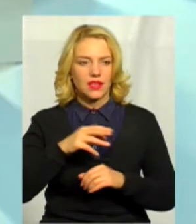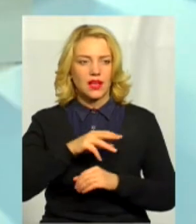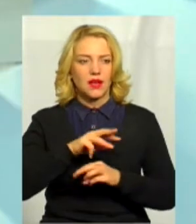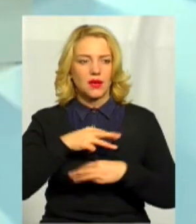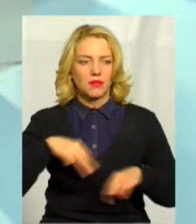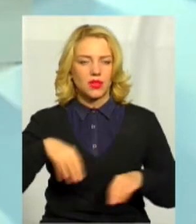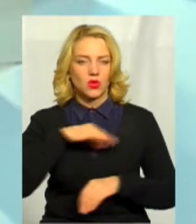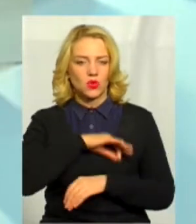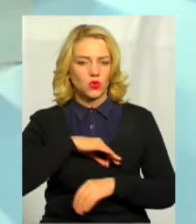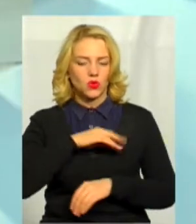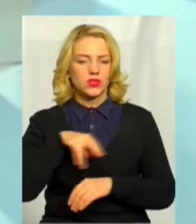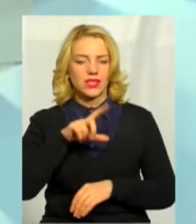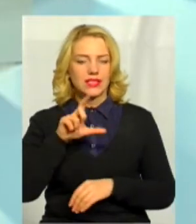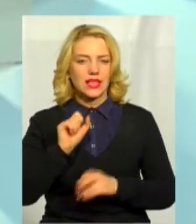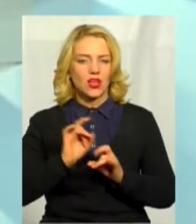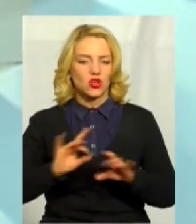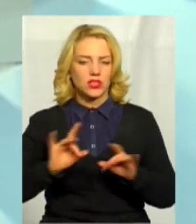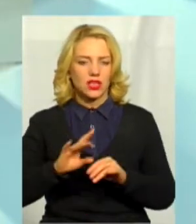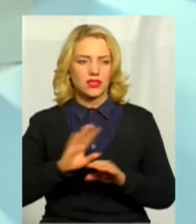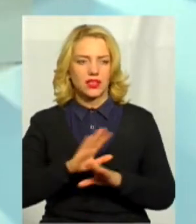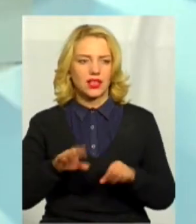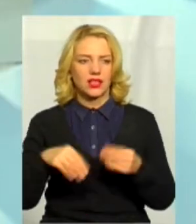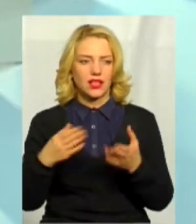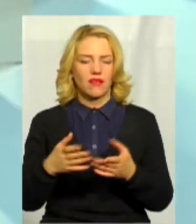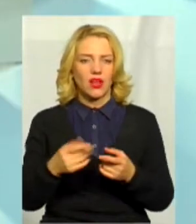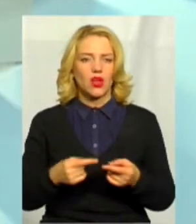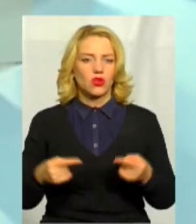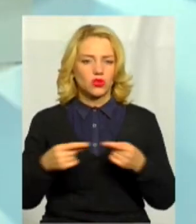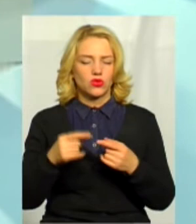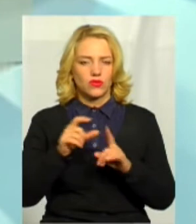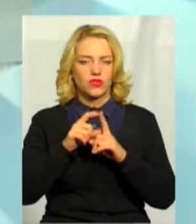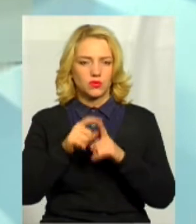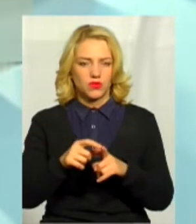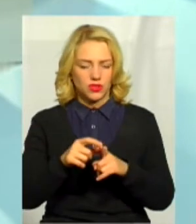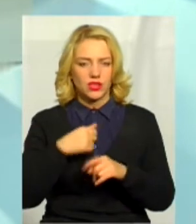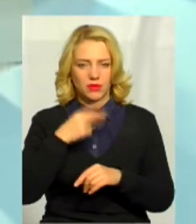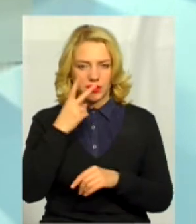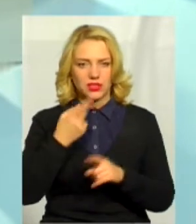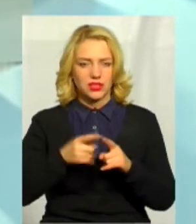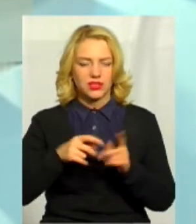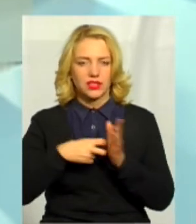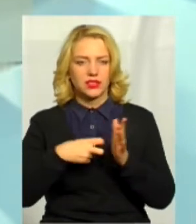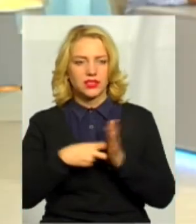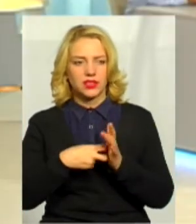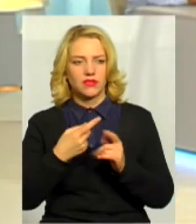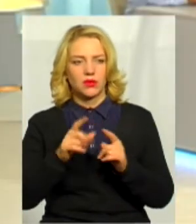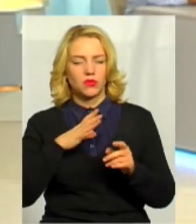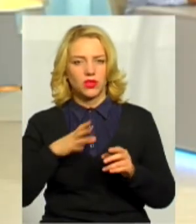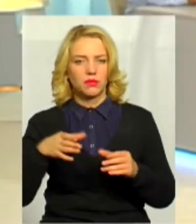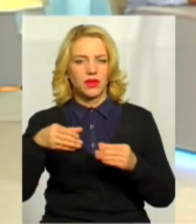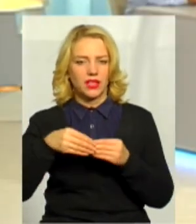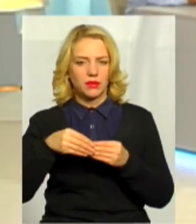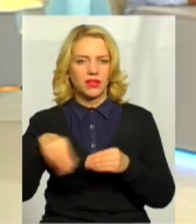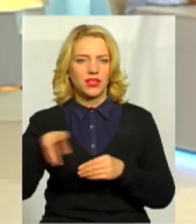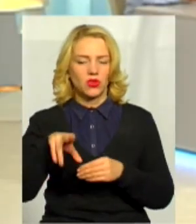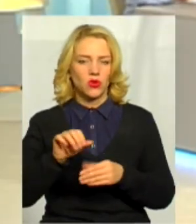вони не дали однозначної відповіді і написали, я бачила ці листи, вони прикріплені були до тих документів, які нам